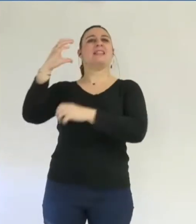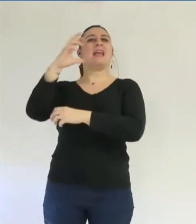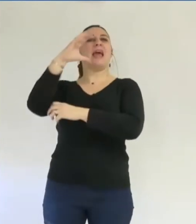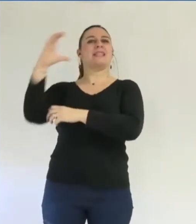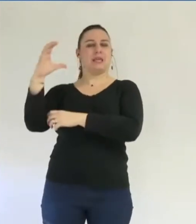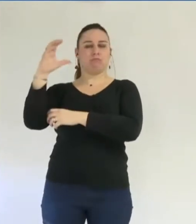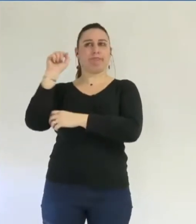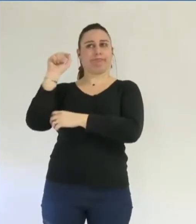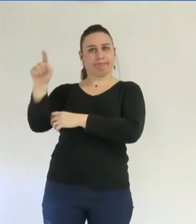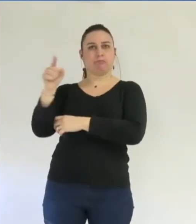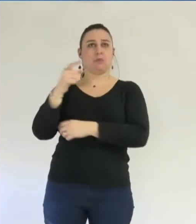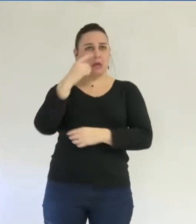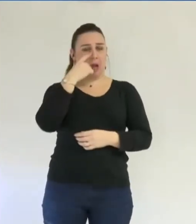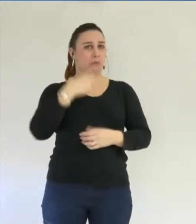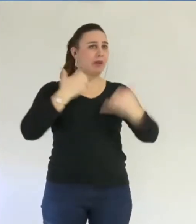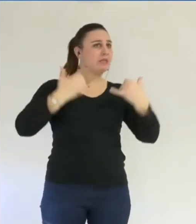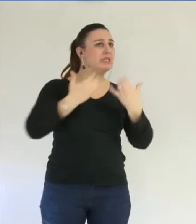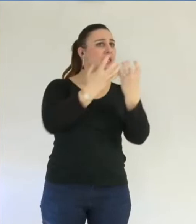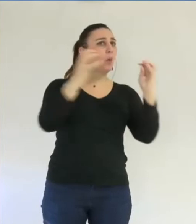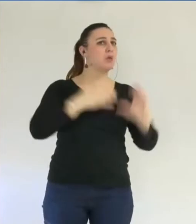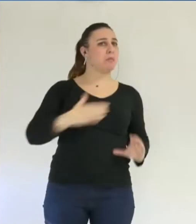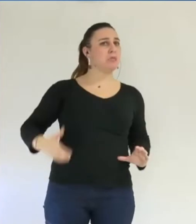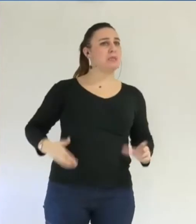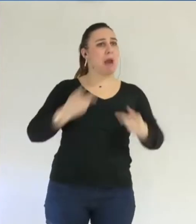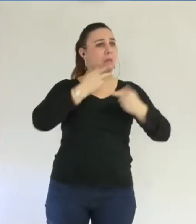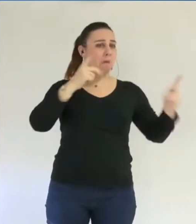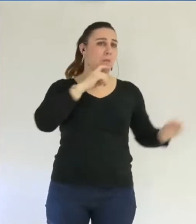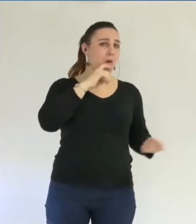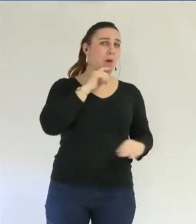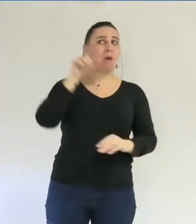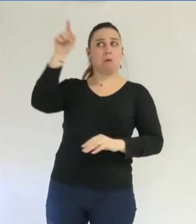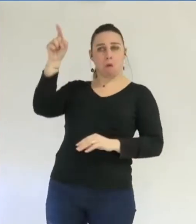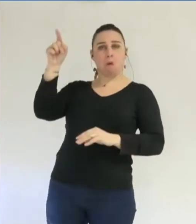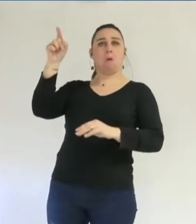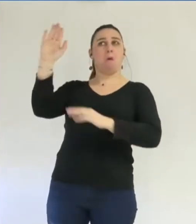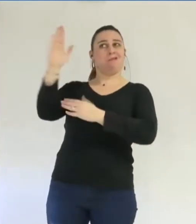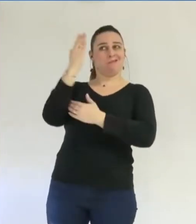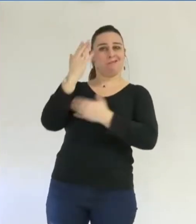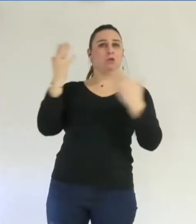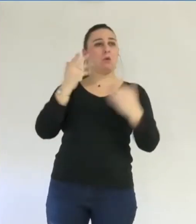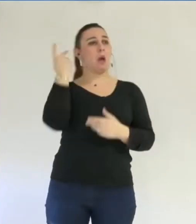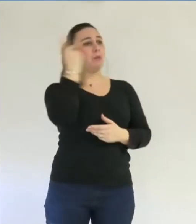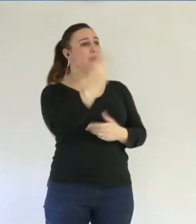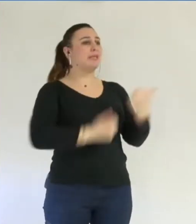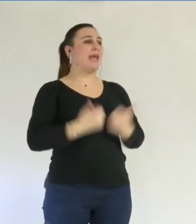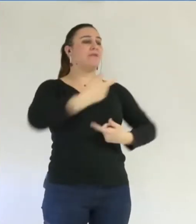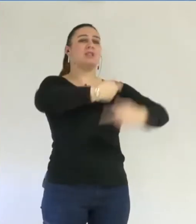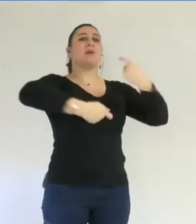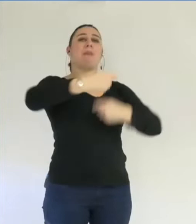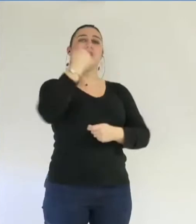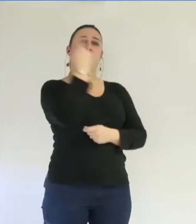dit ici au sein du Conseil municipal jusque-là, a indiqué que votre propre service des marchés avait